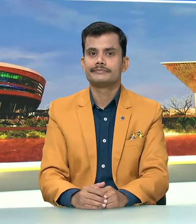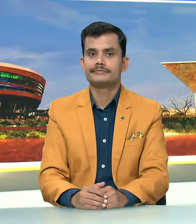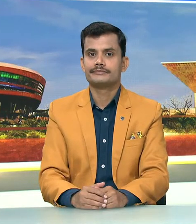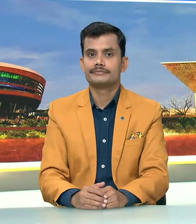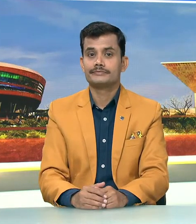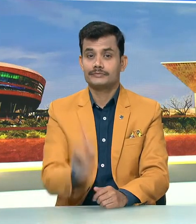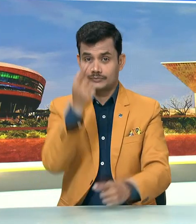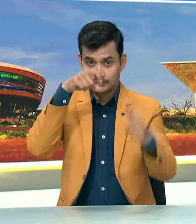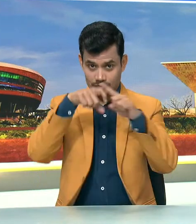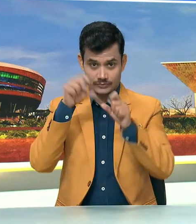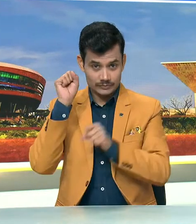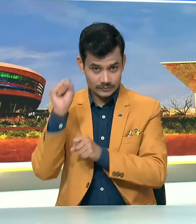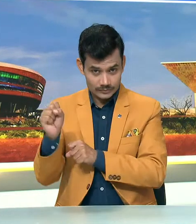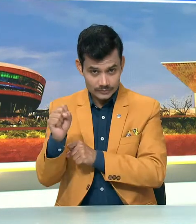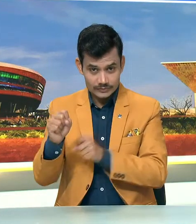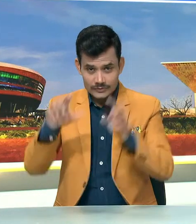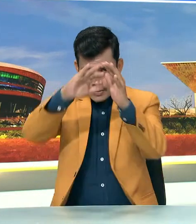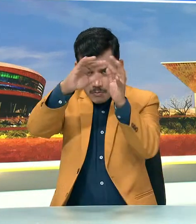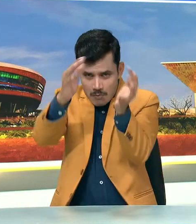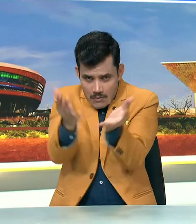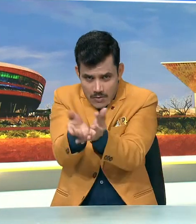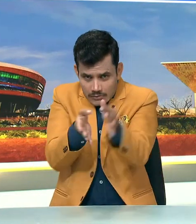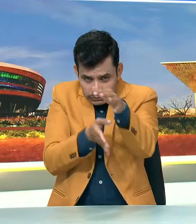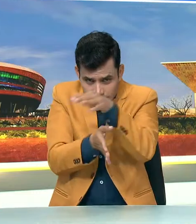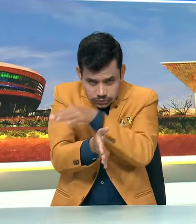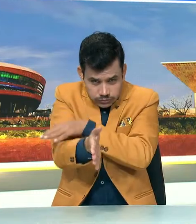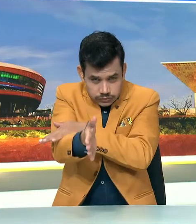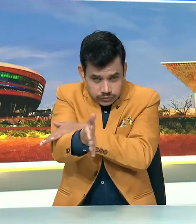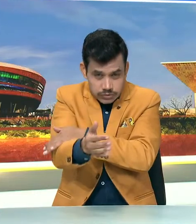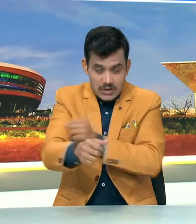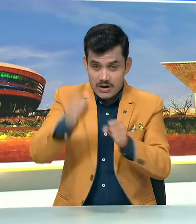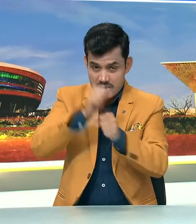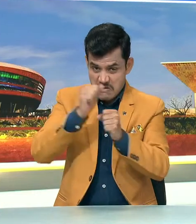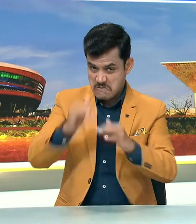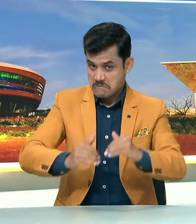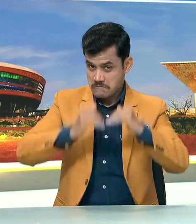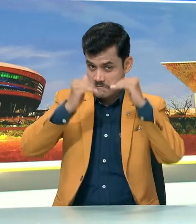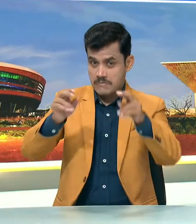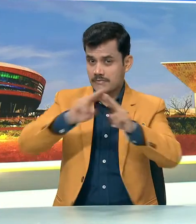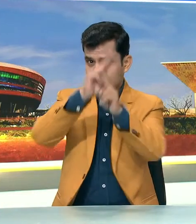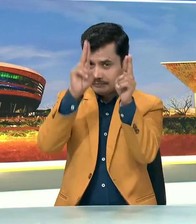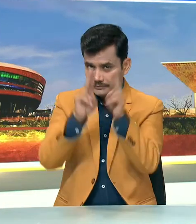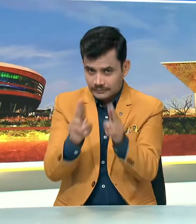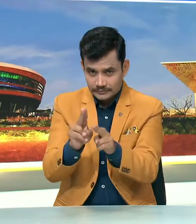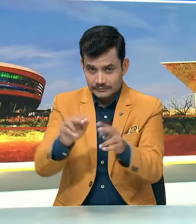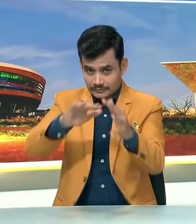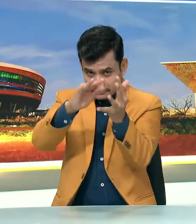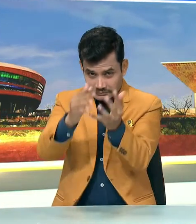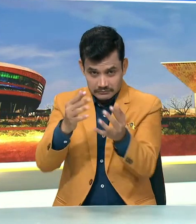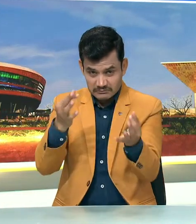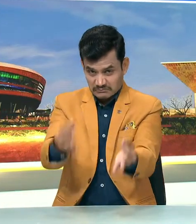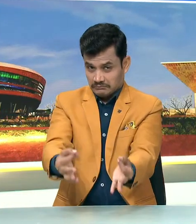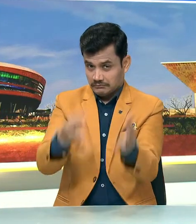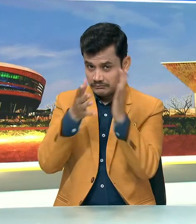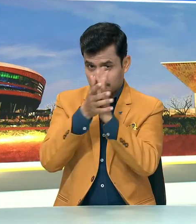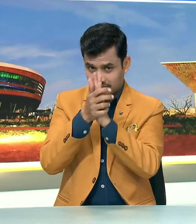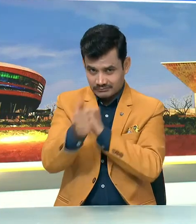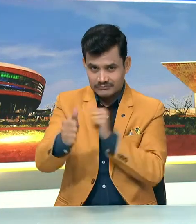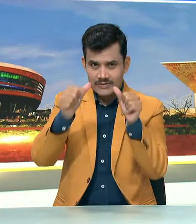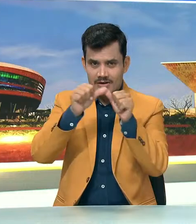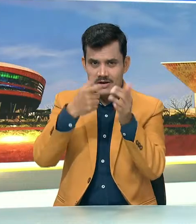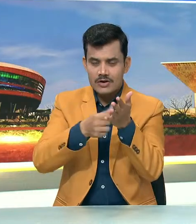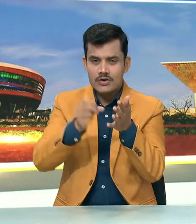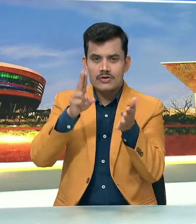और उत्तरकाशी के सिलके आरा सुरंग में एहम भोमिका निभाने वाले एक अंतराश्ट्रिय टरलिंग एक्सपर्ट परफेसर